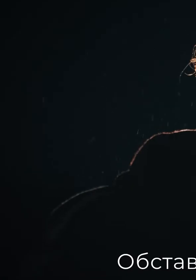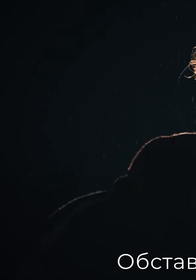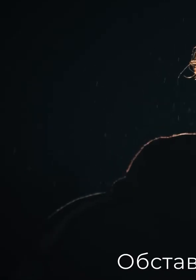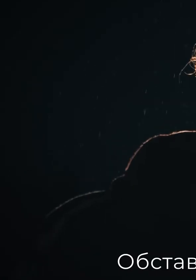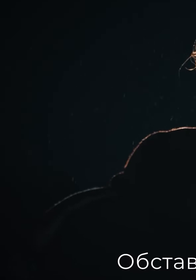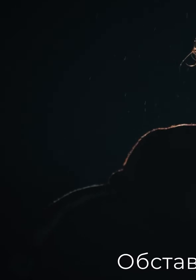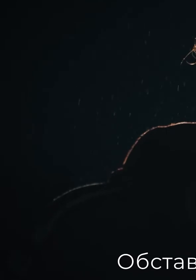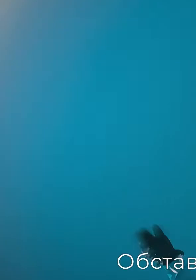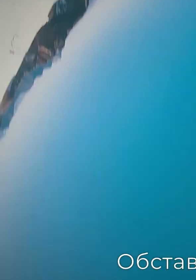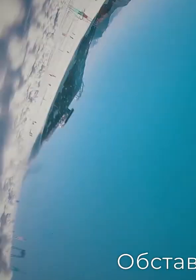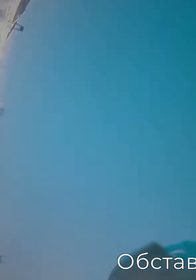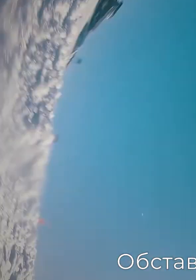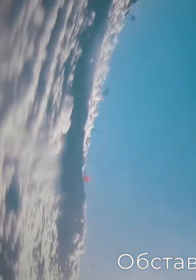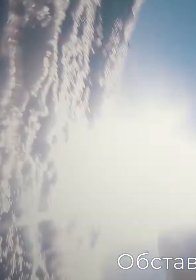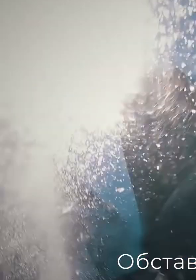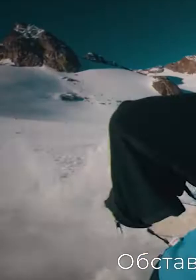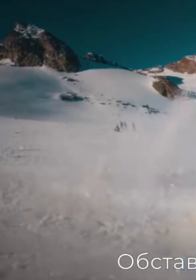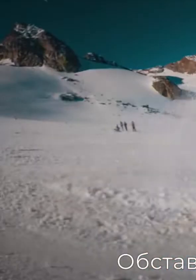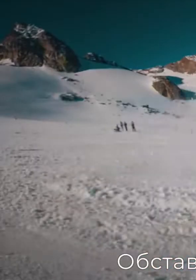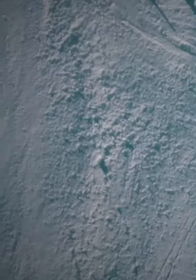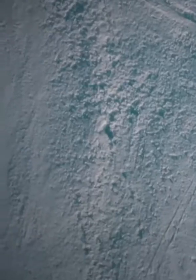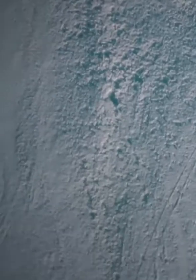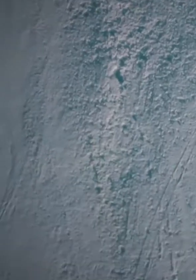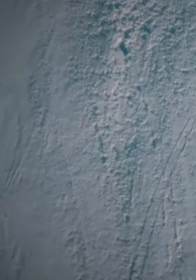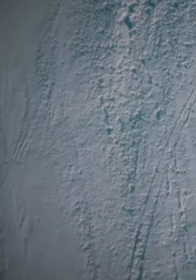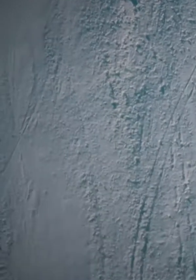Обставини робили мене сильнішим